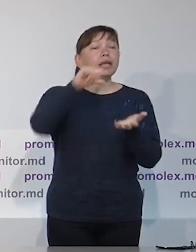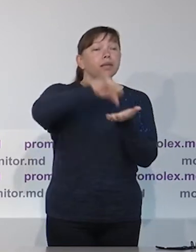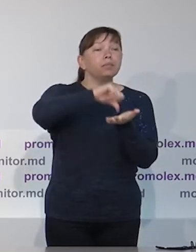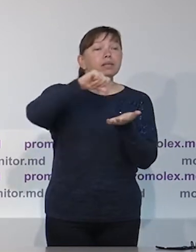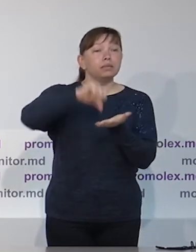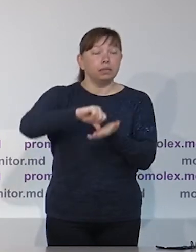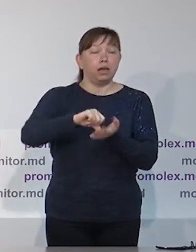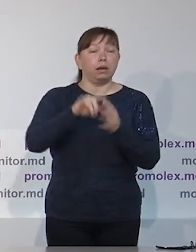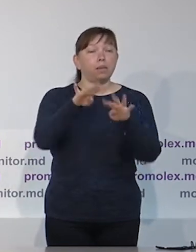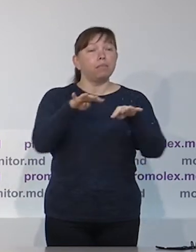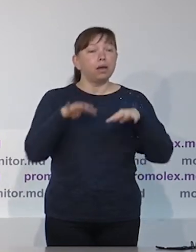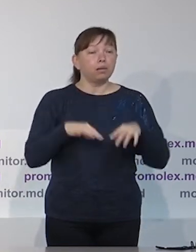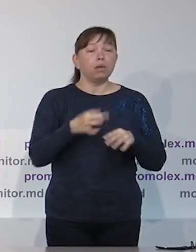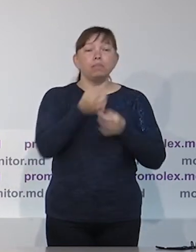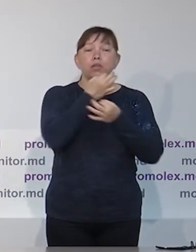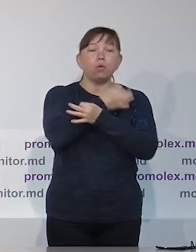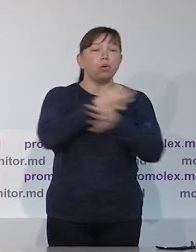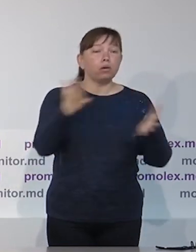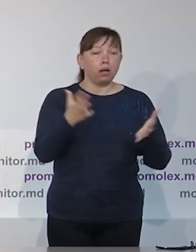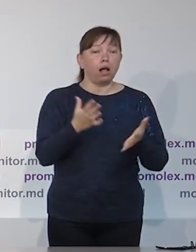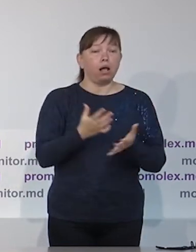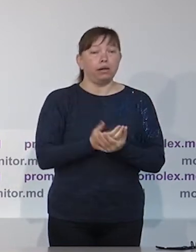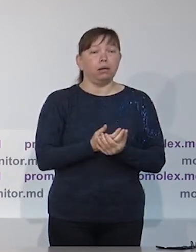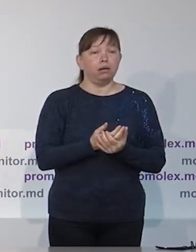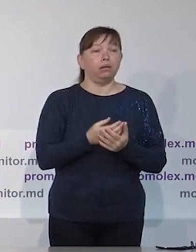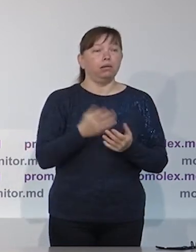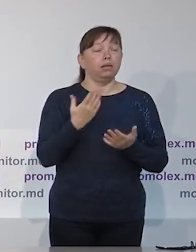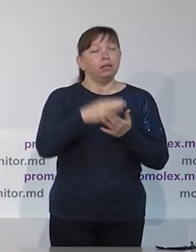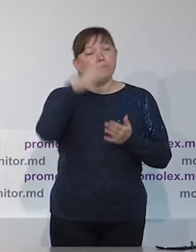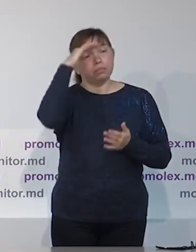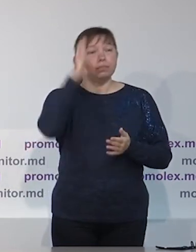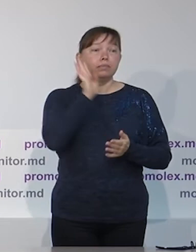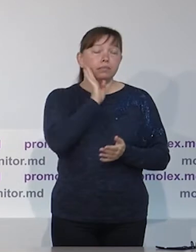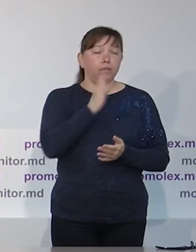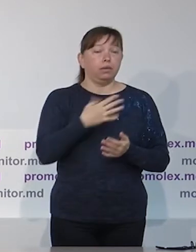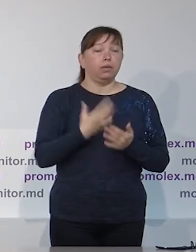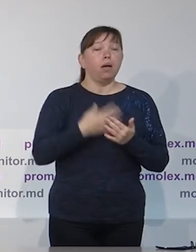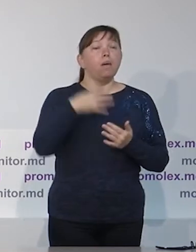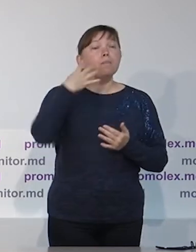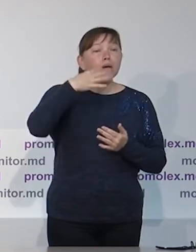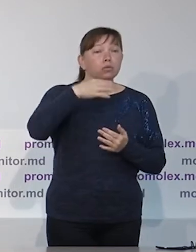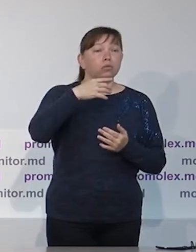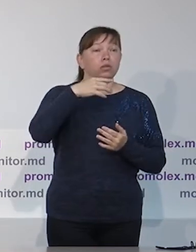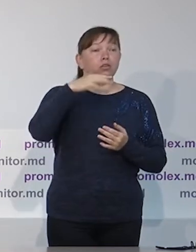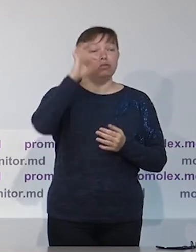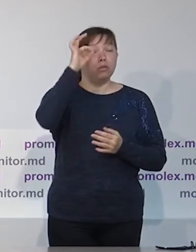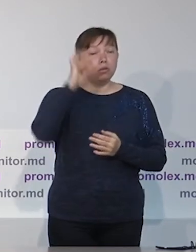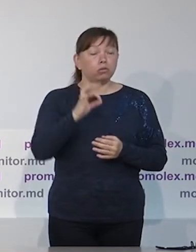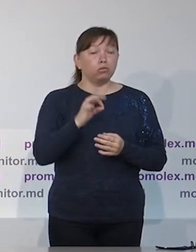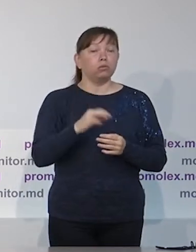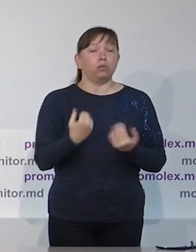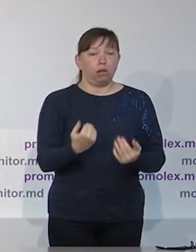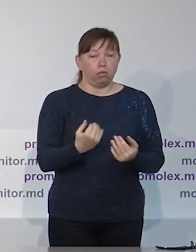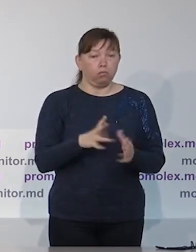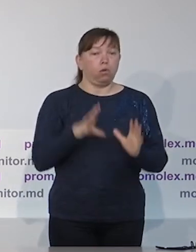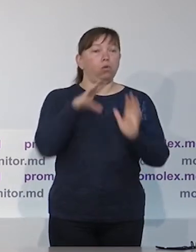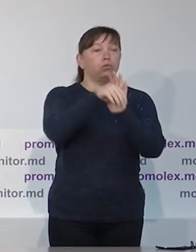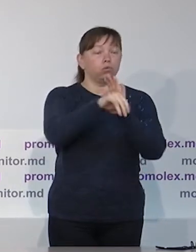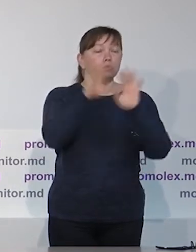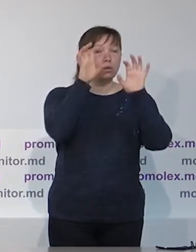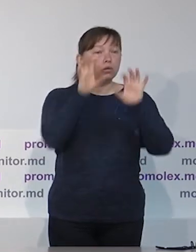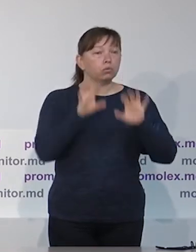квота представленности в парламенте каждого пола, минимальная квота это 40%,